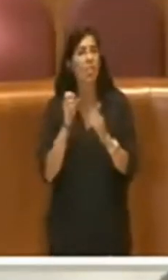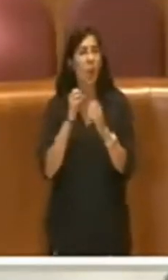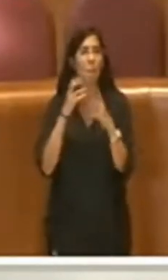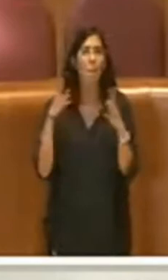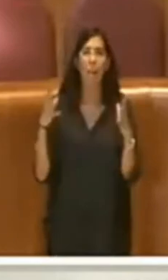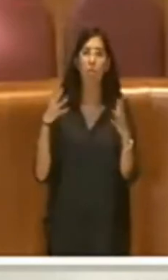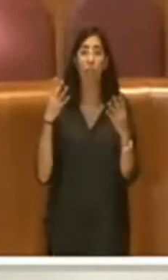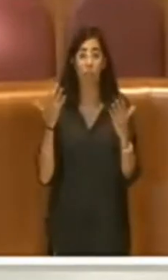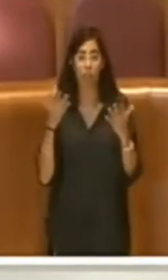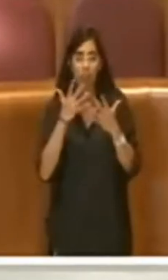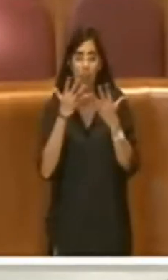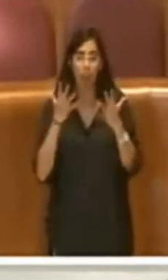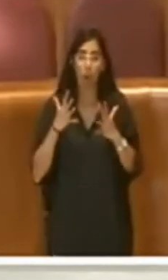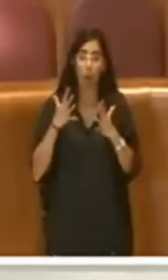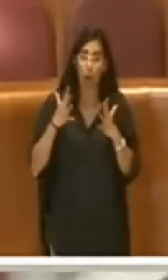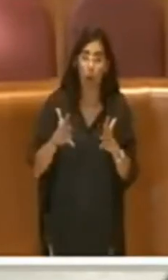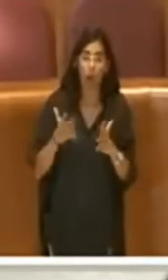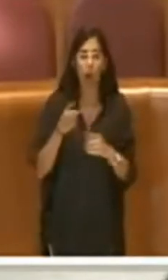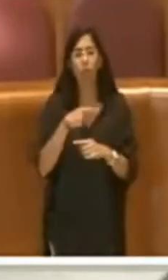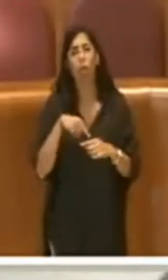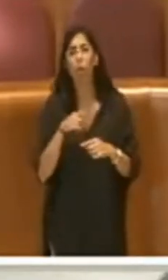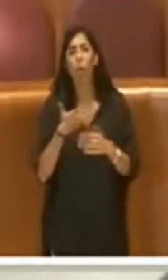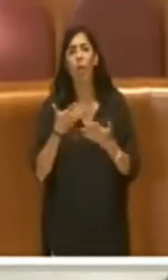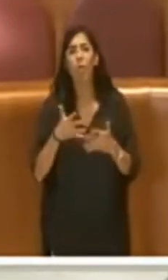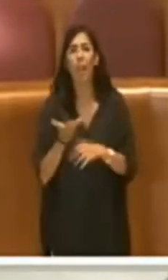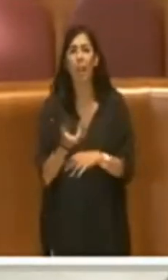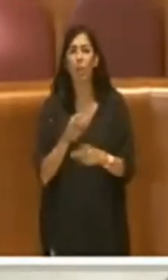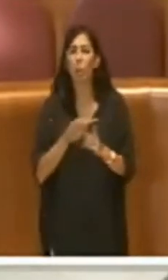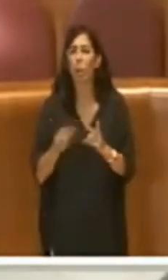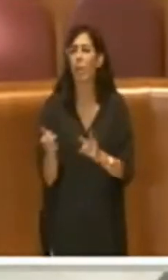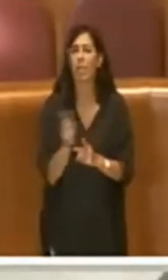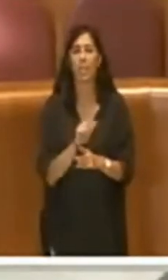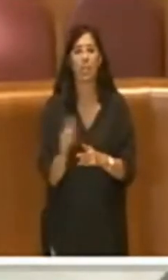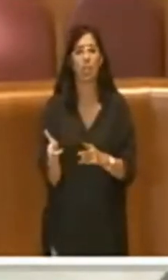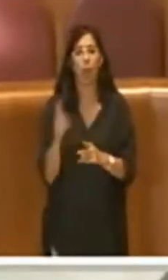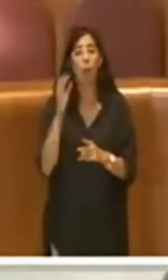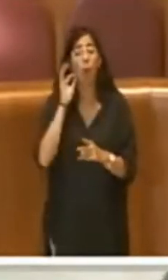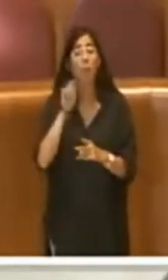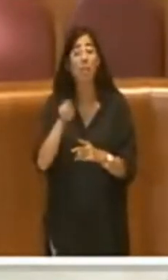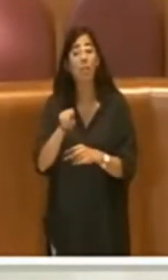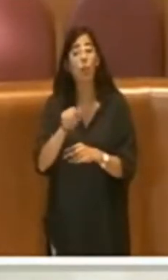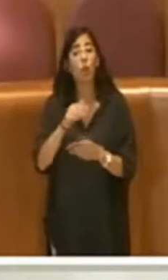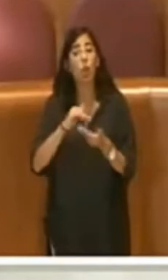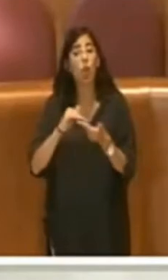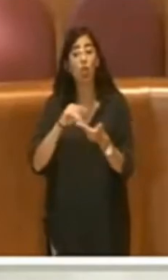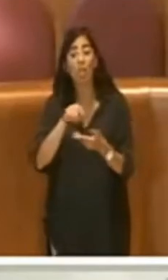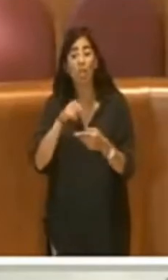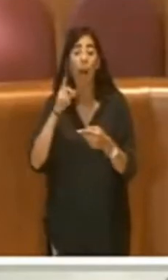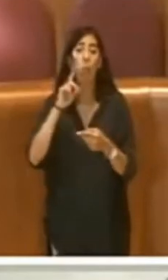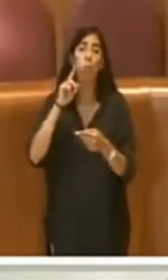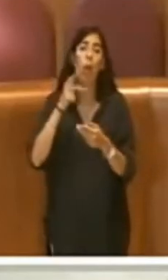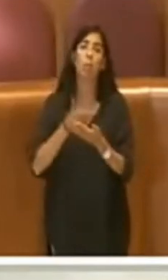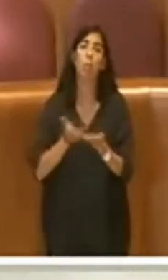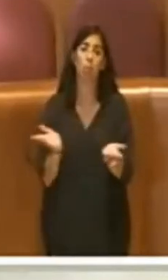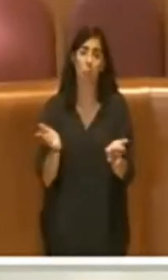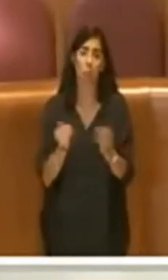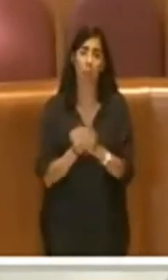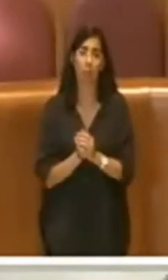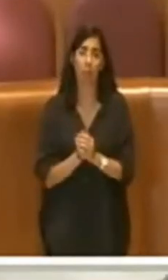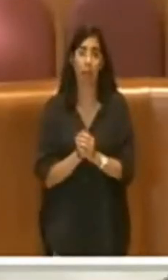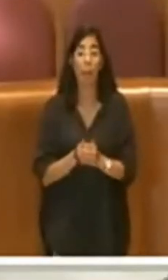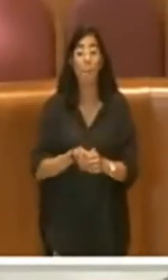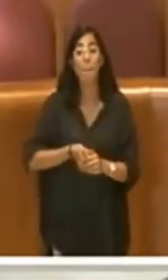con coraggio abbiamo fatto per mantenere pubblica questa società. Ebbene, la prima gara per